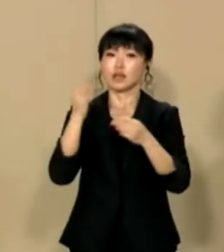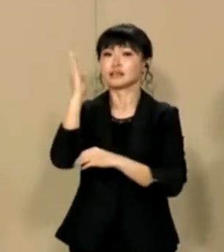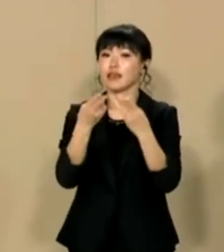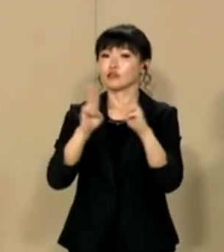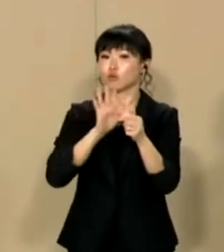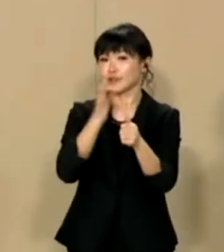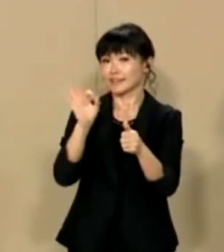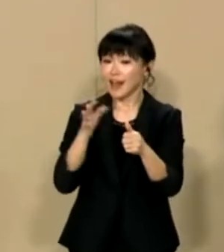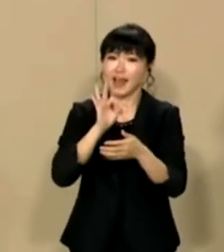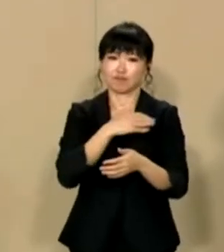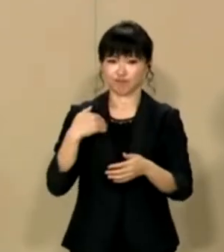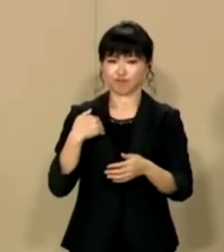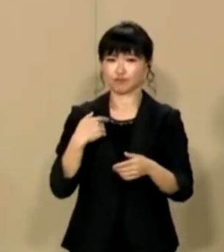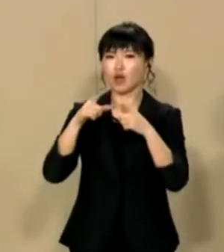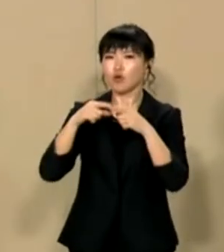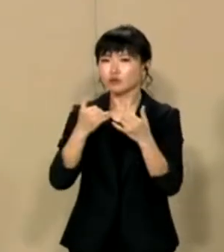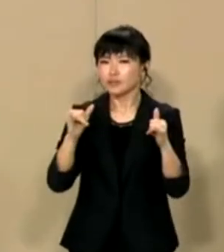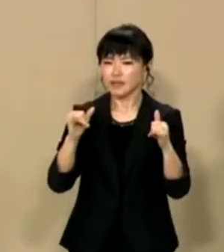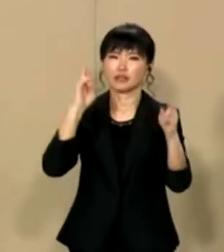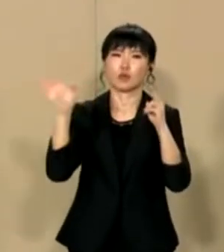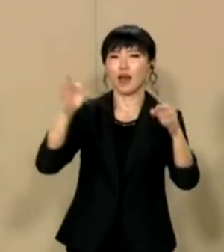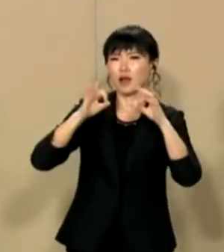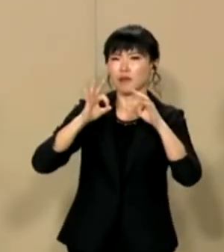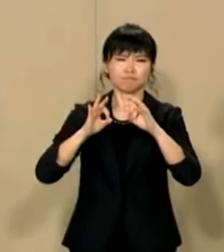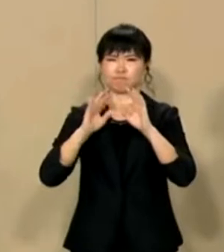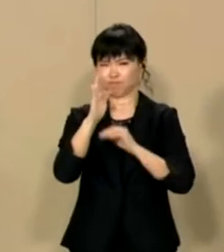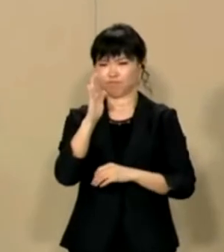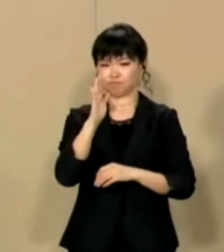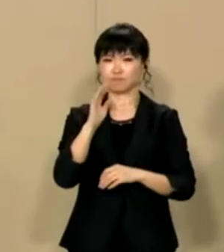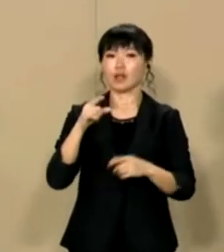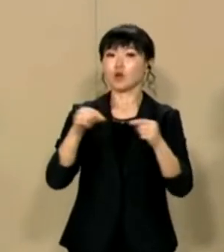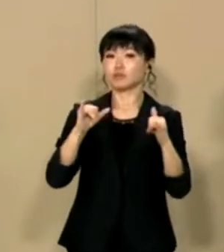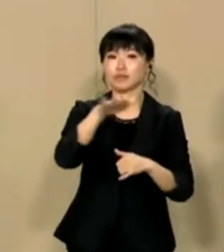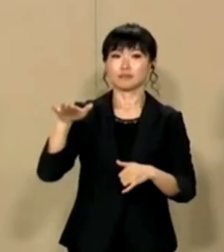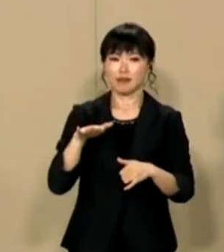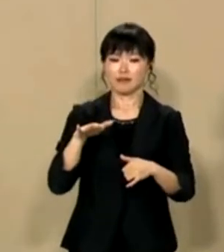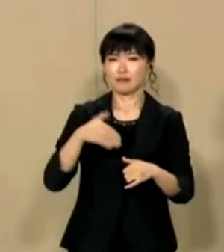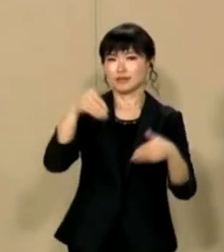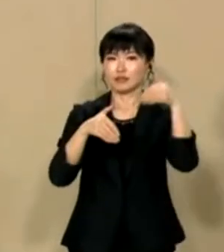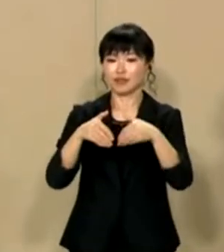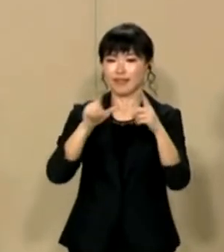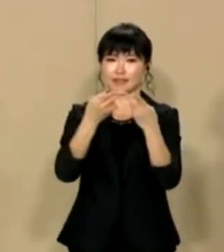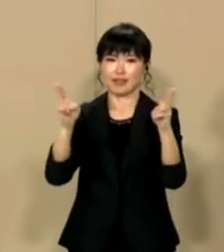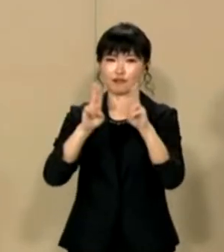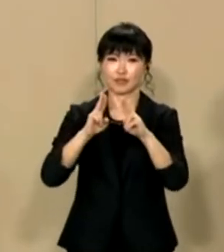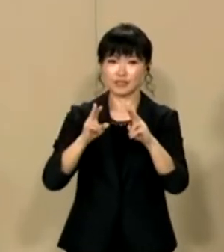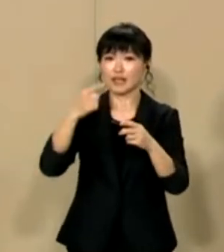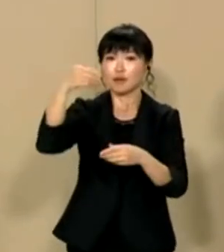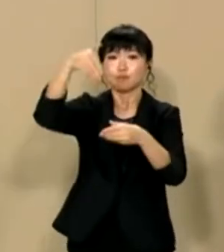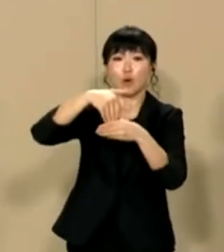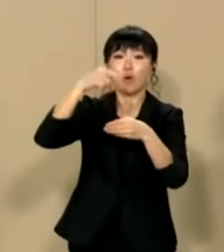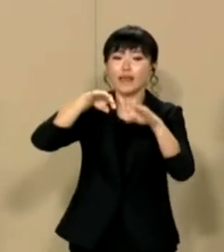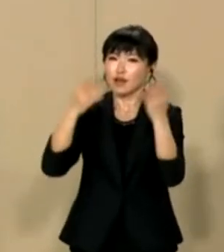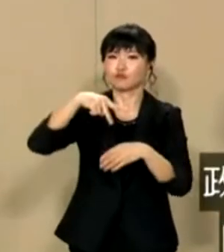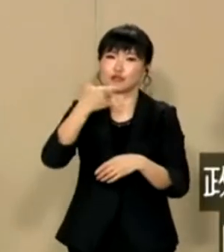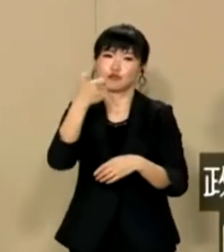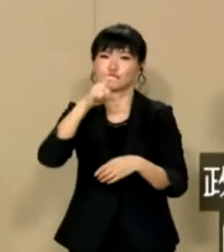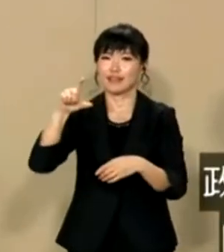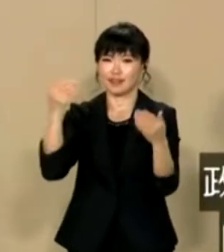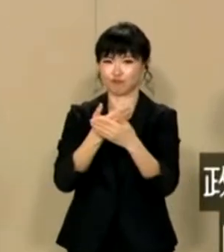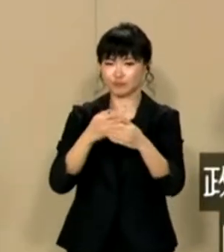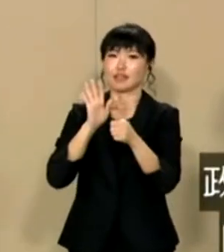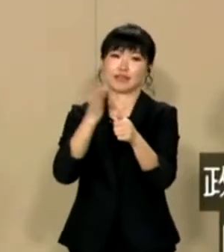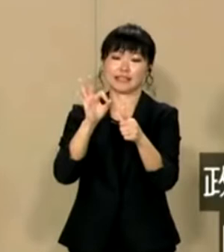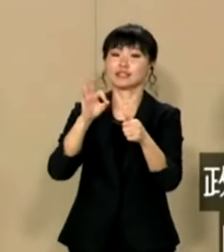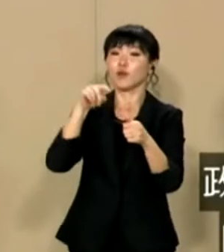成金から年収されますNHK等は国民や企業から看破寄を一切受けけておりません国民の皆様が選挙でNHKとNHK等に投資していただいた1票が約250円となって